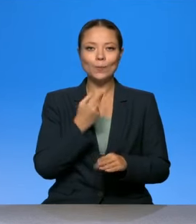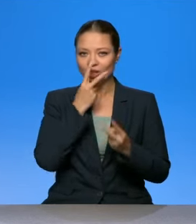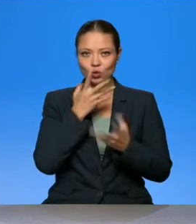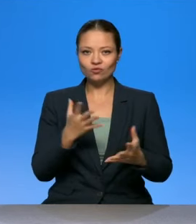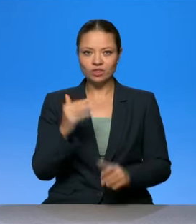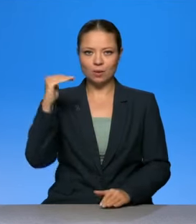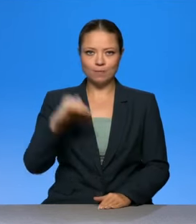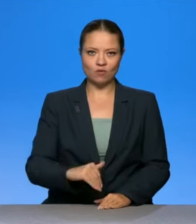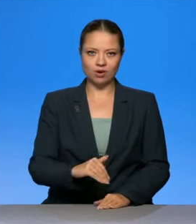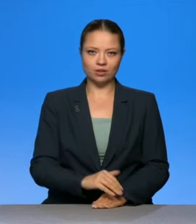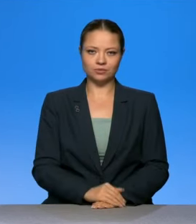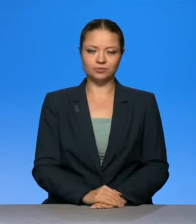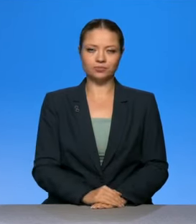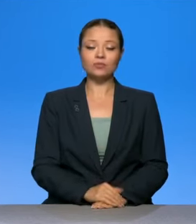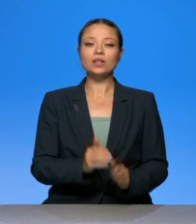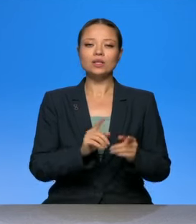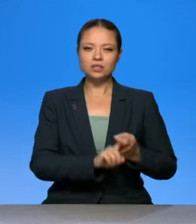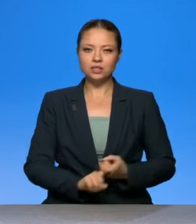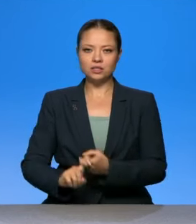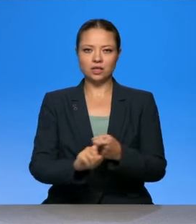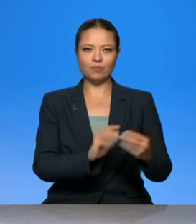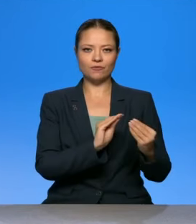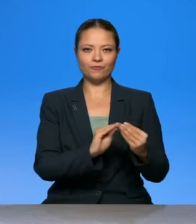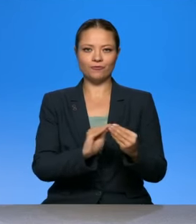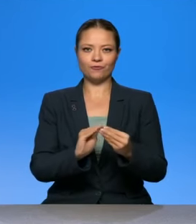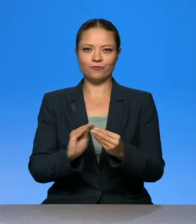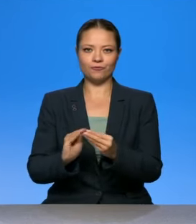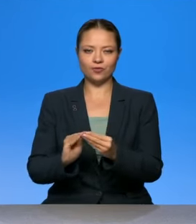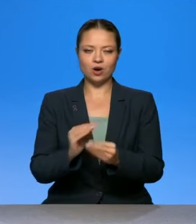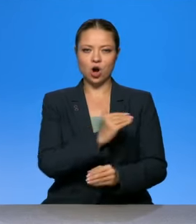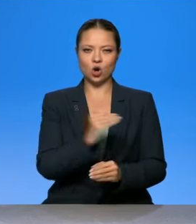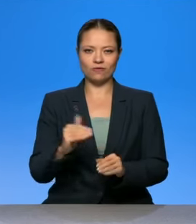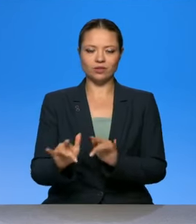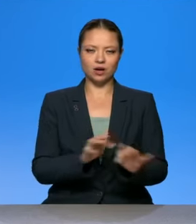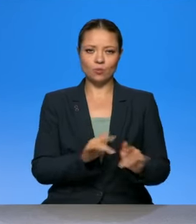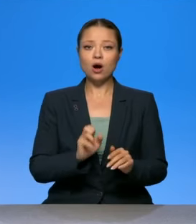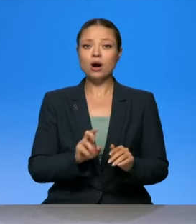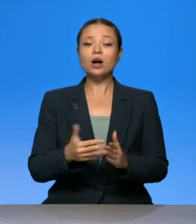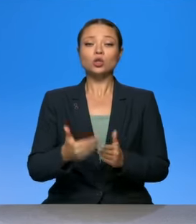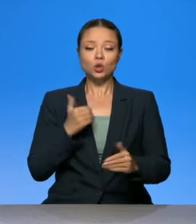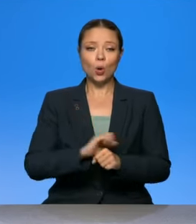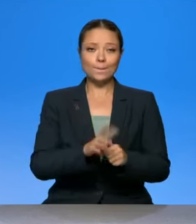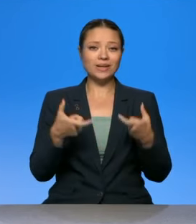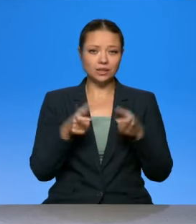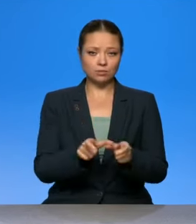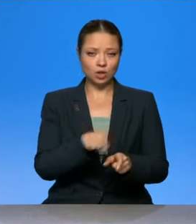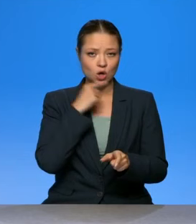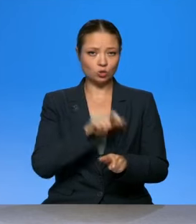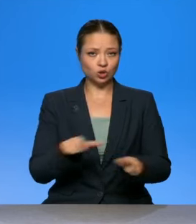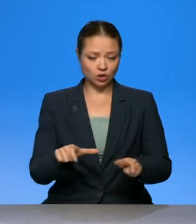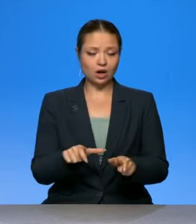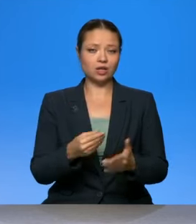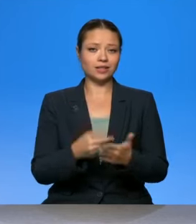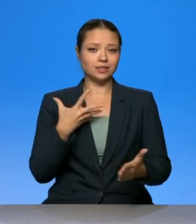провала. Система работала ровно. Как в допандемийные времена россияне оценивали в среднем качество оказания